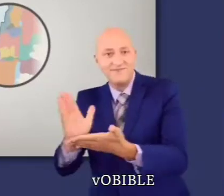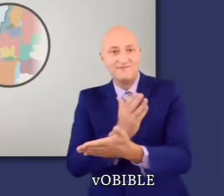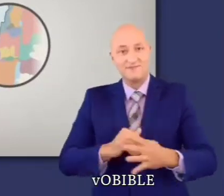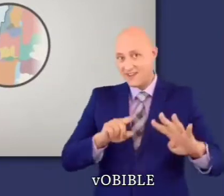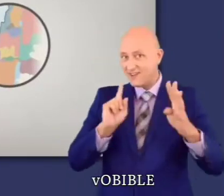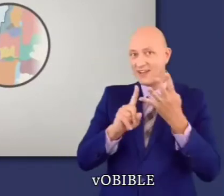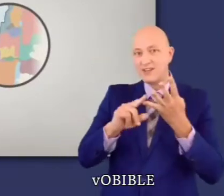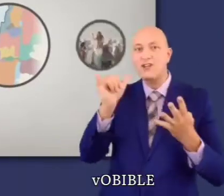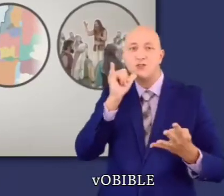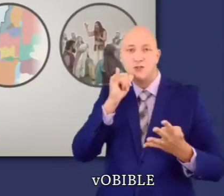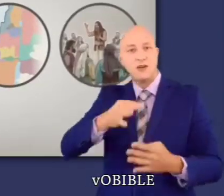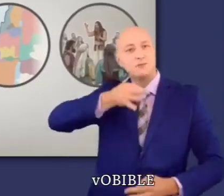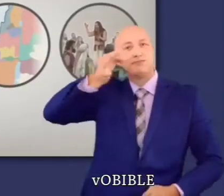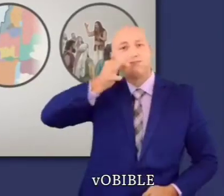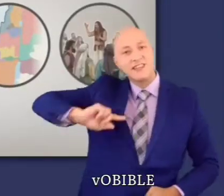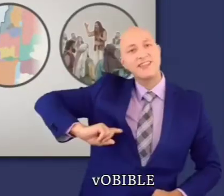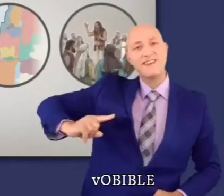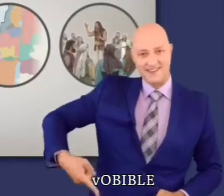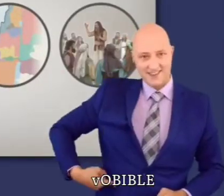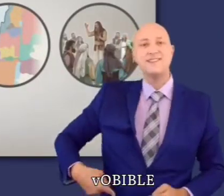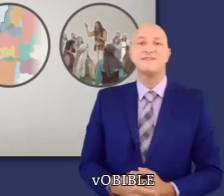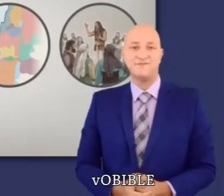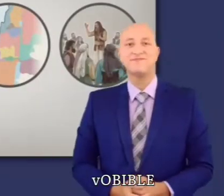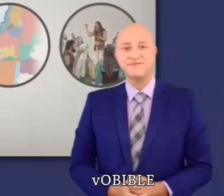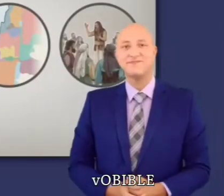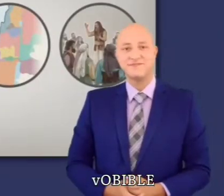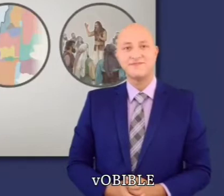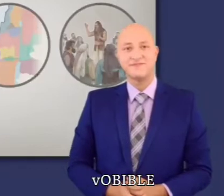différentes tribus et les dernières exhortations de Josué.